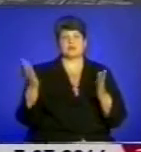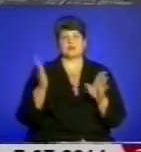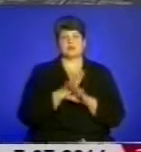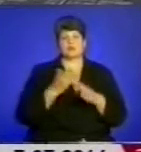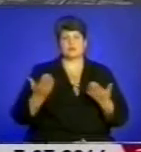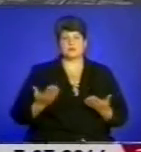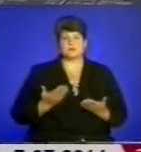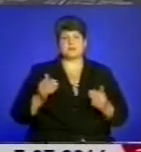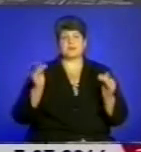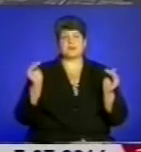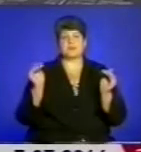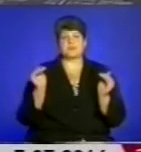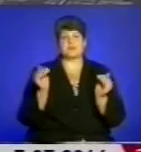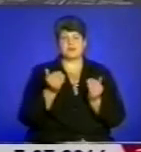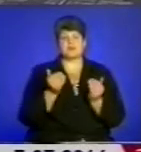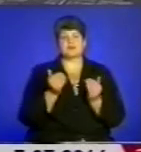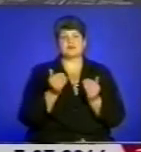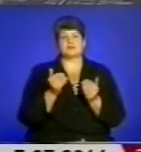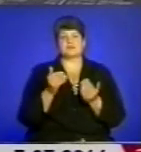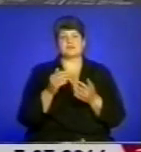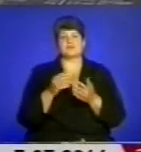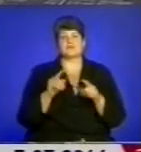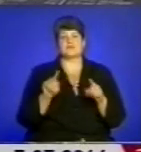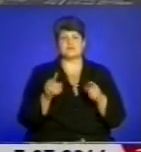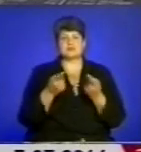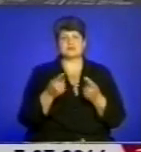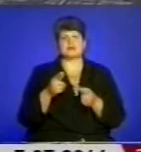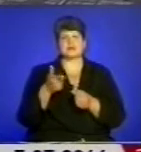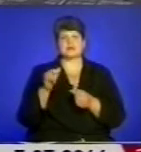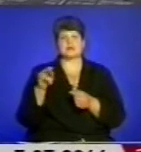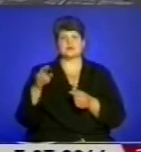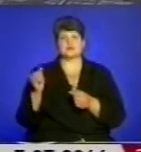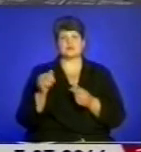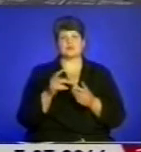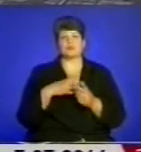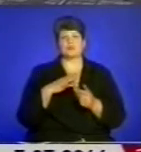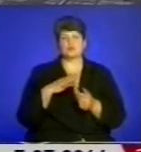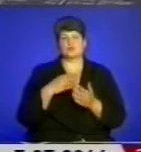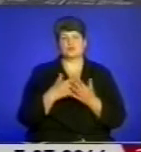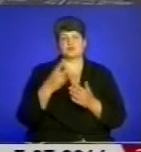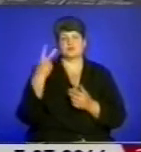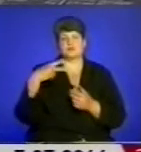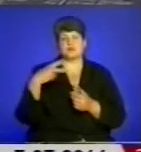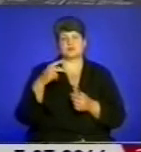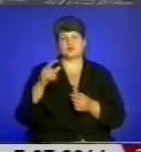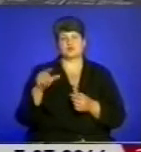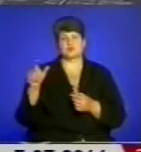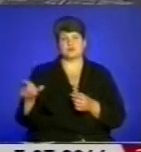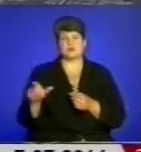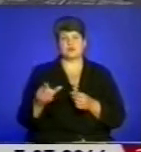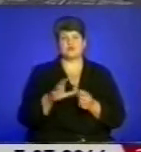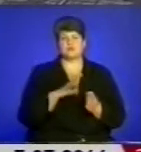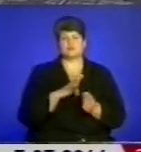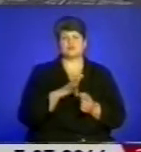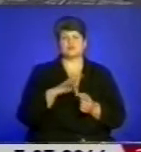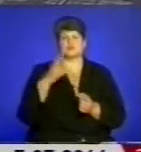гітлерівського режиму десь зафіксовано понад 20 чоловік, а у були 2,5 тисячі. Дуже круті